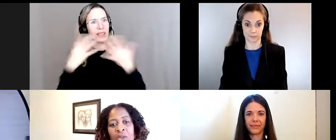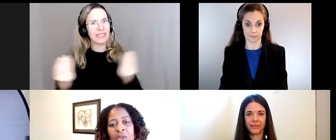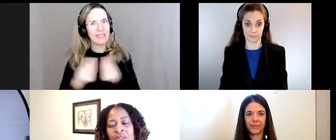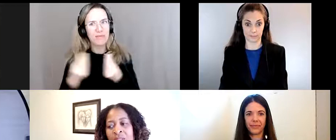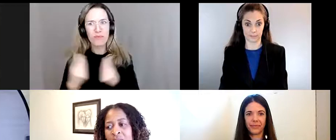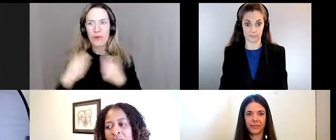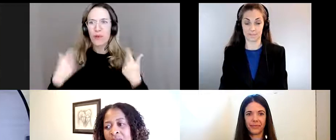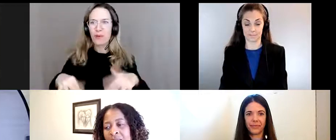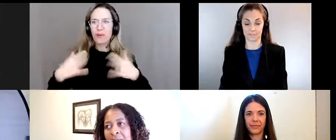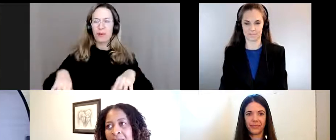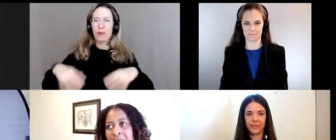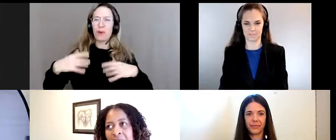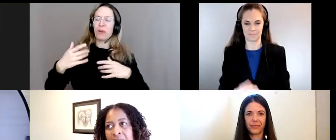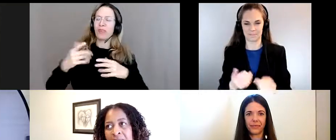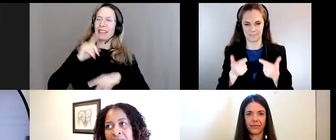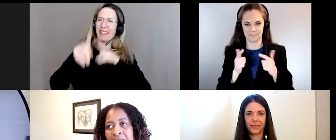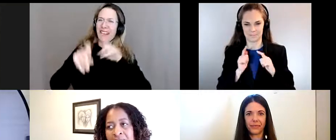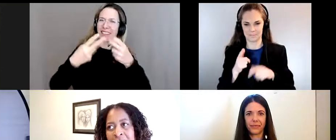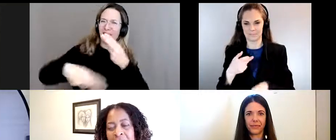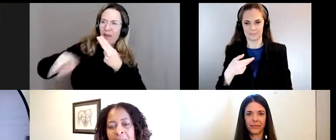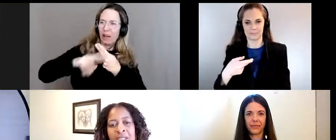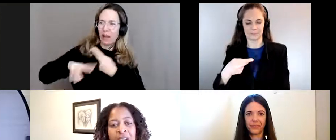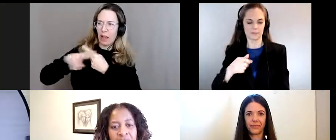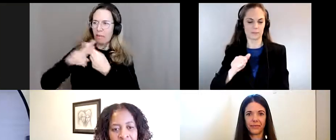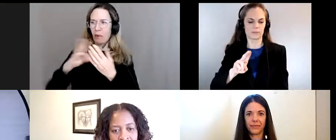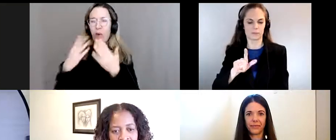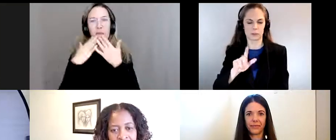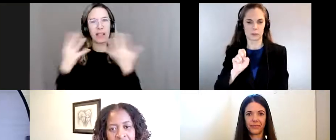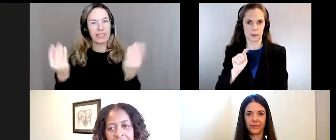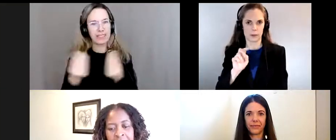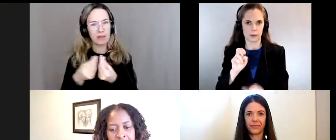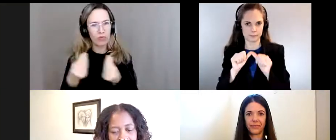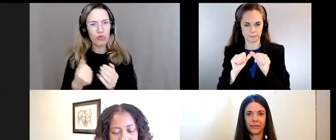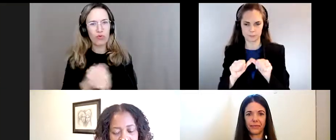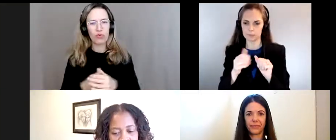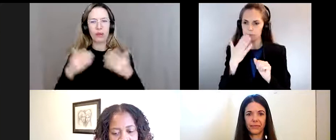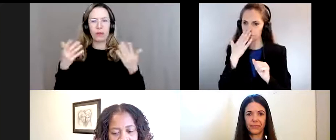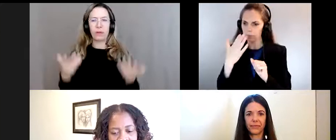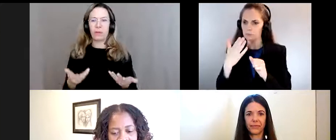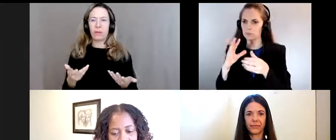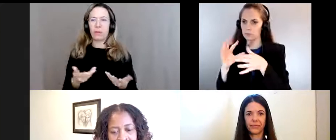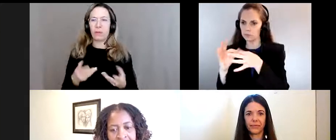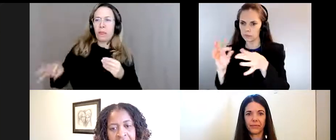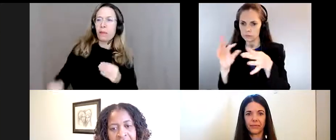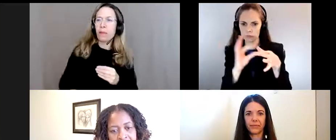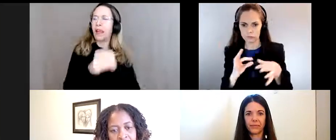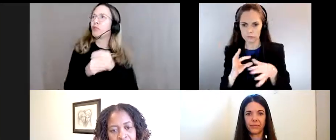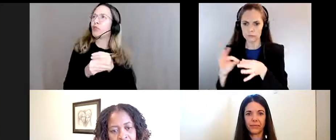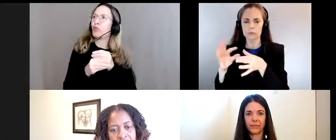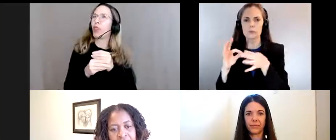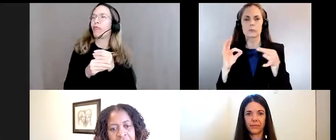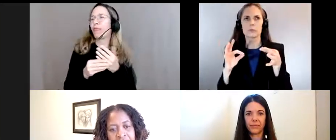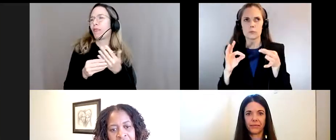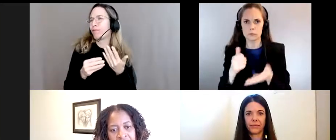pris le temps de répondre à nos questions et d'ajouter des éléments à notre